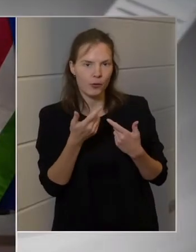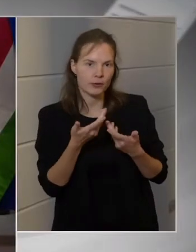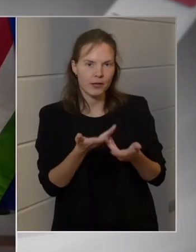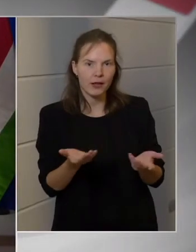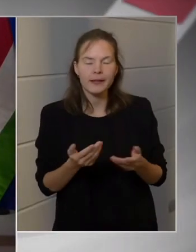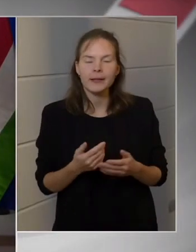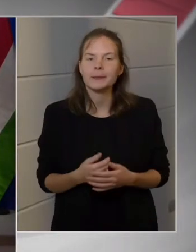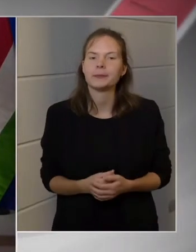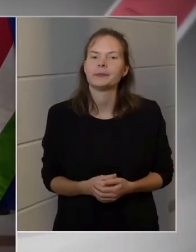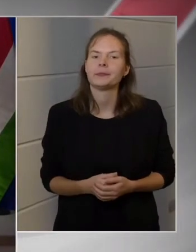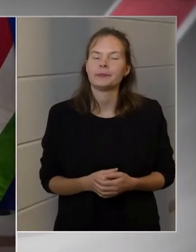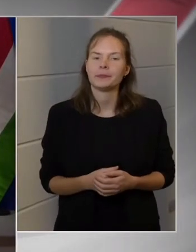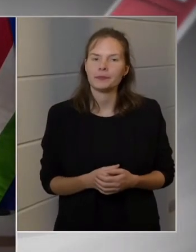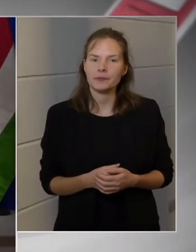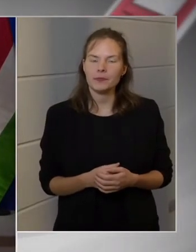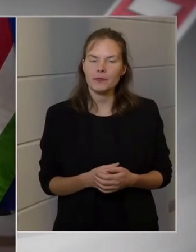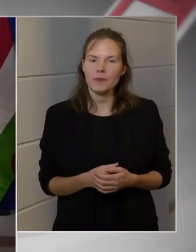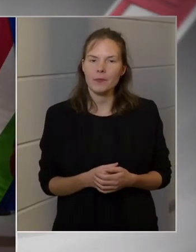Önöket.